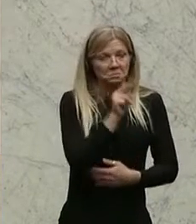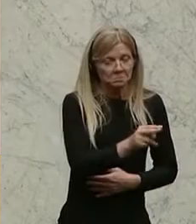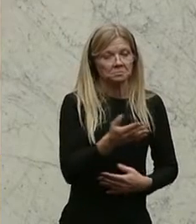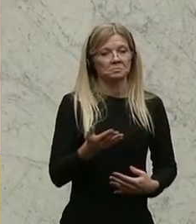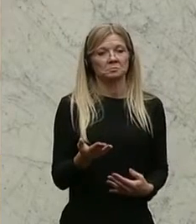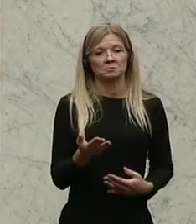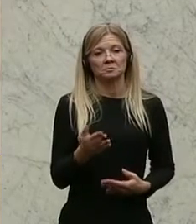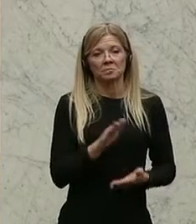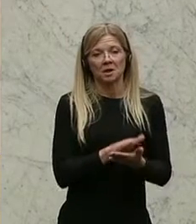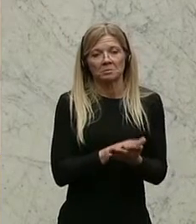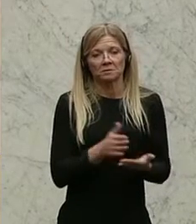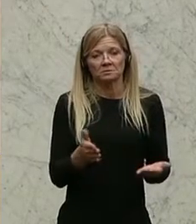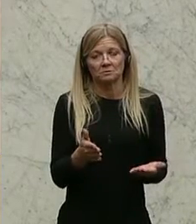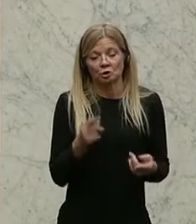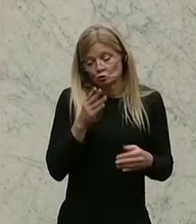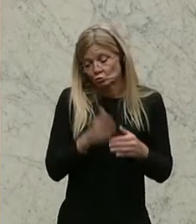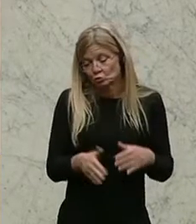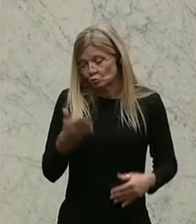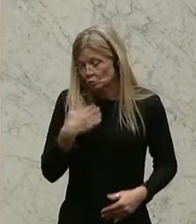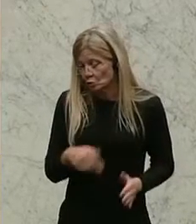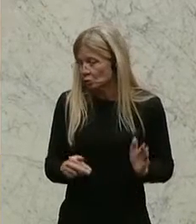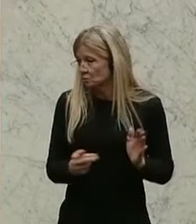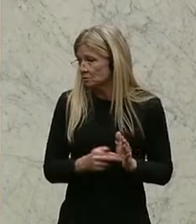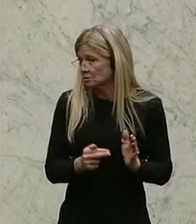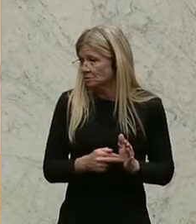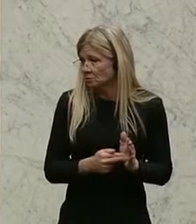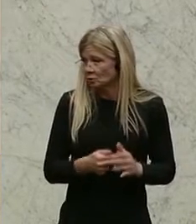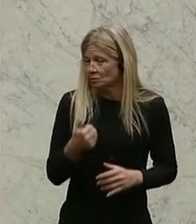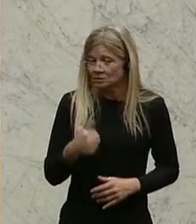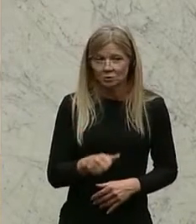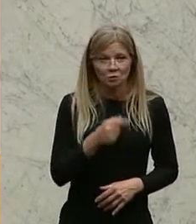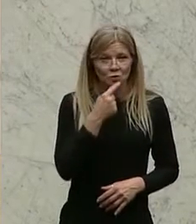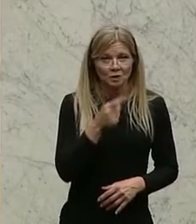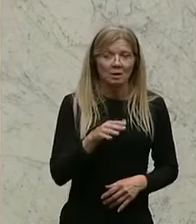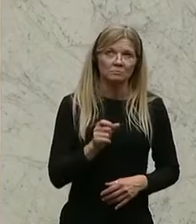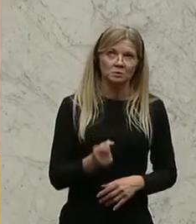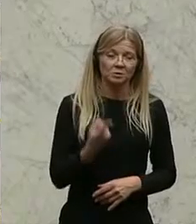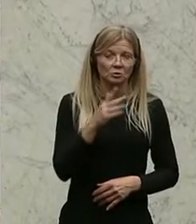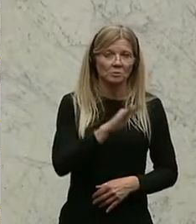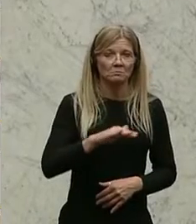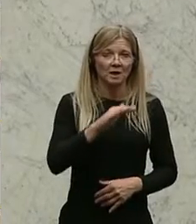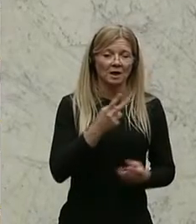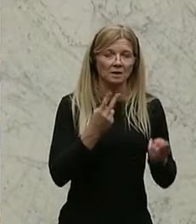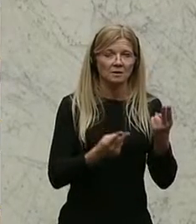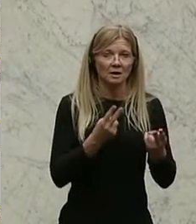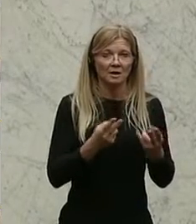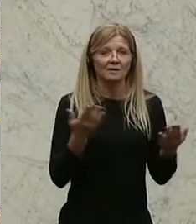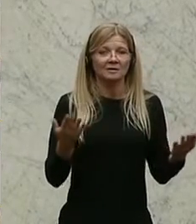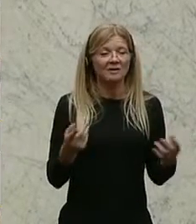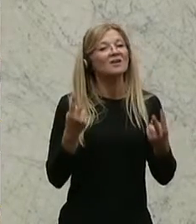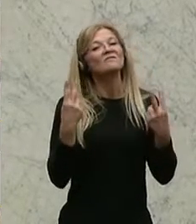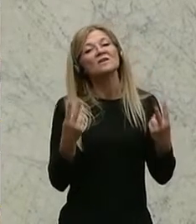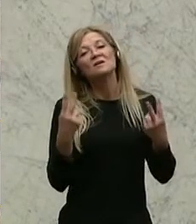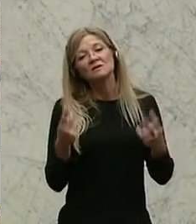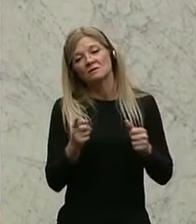abschließend feststellen, dass, Herr Bundesminister, gerade im Bereich der Gerichte alles steht und fällt mit den Mitarbeitern, mit gut